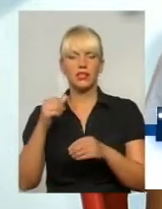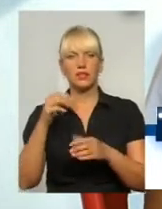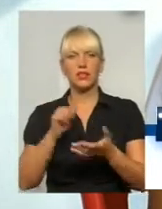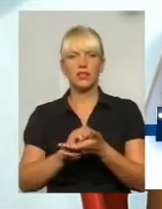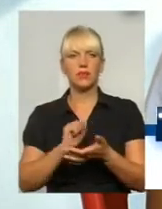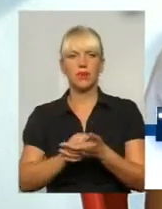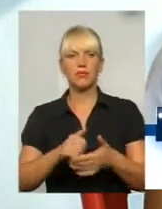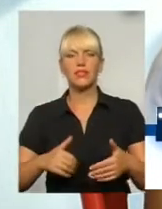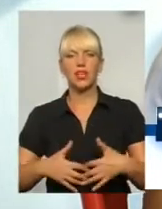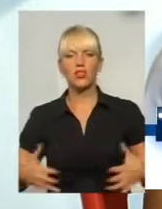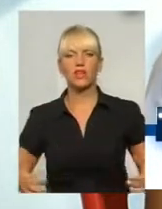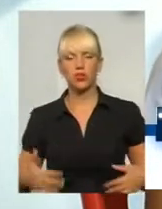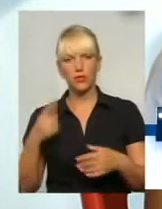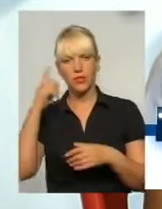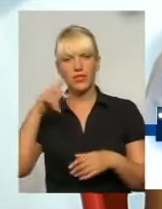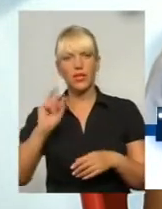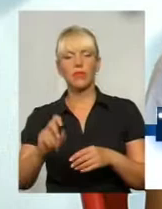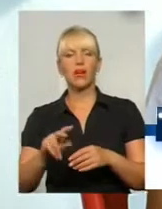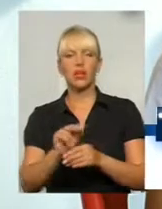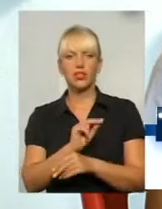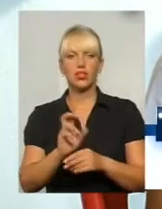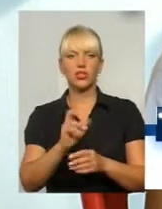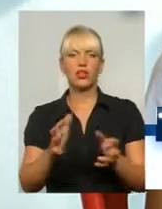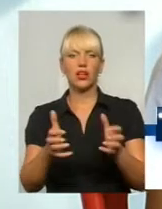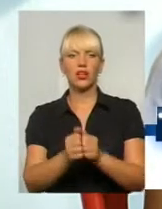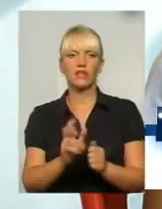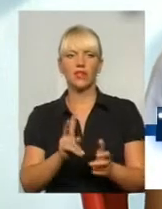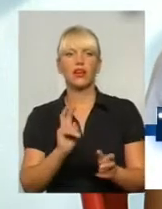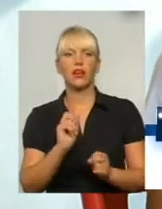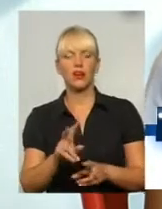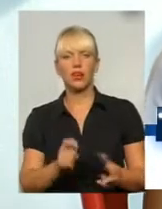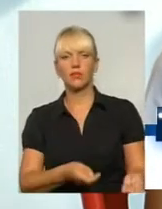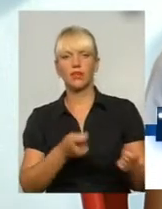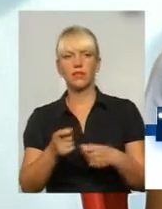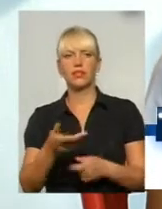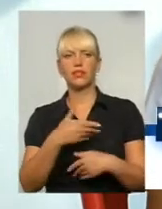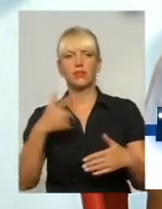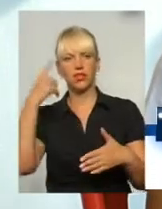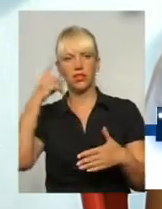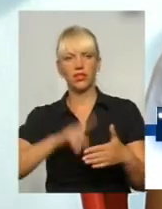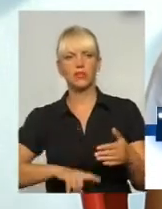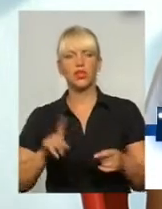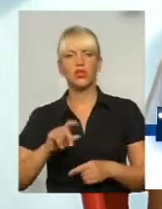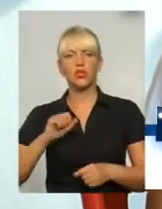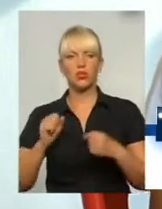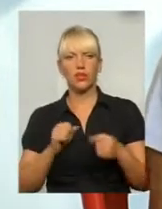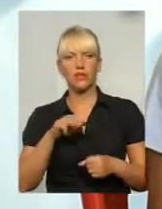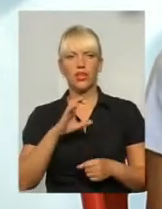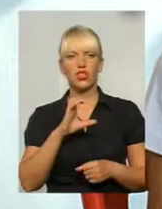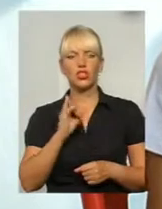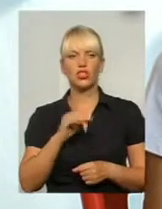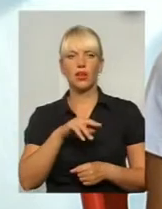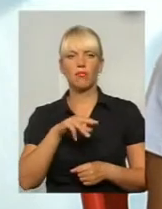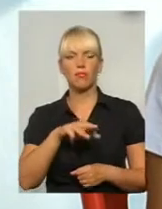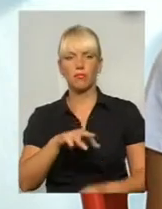ми знаємо, як лечити, як ловити, як привезти і все. І ми надіємося, що товариш Симчишин сдержит своє